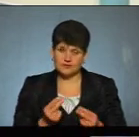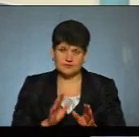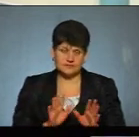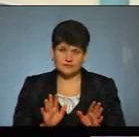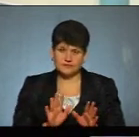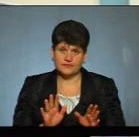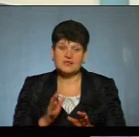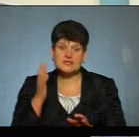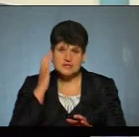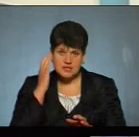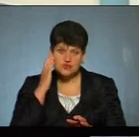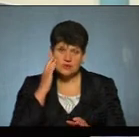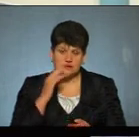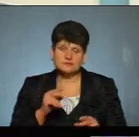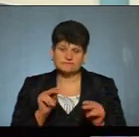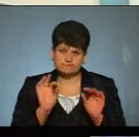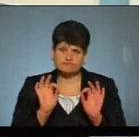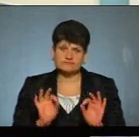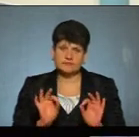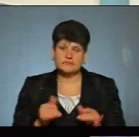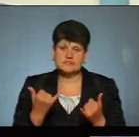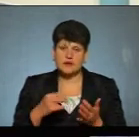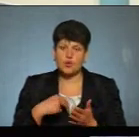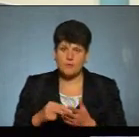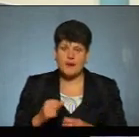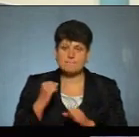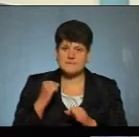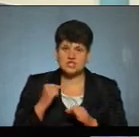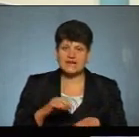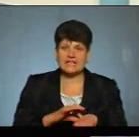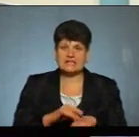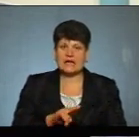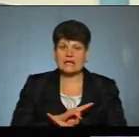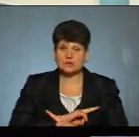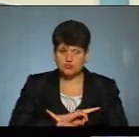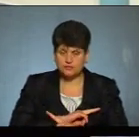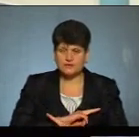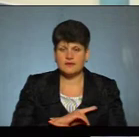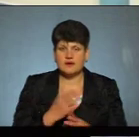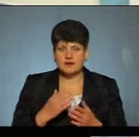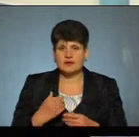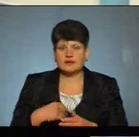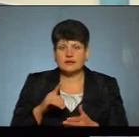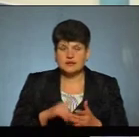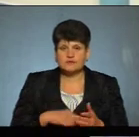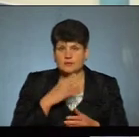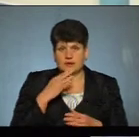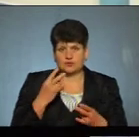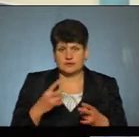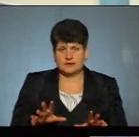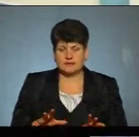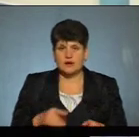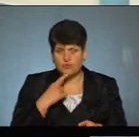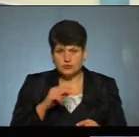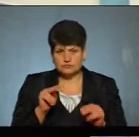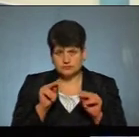це чорна буденість. Ми зараз закупляємо мішки для трупів, але надіюсь, що їх не буде потрібно багато. Але, говорю це